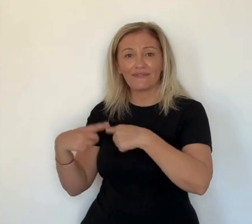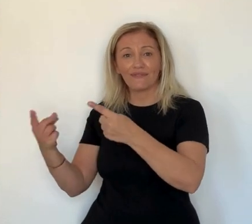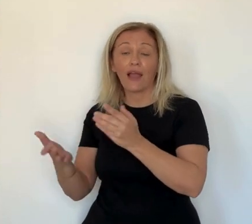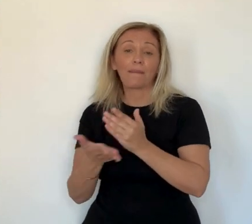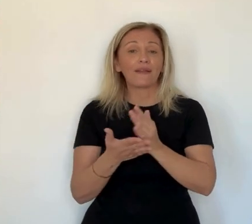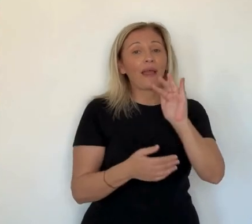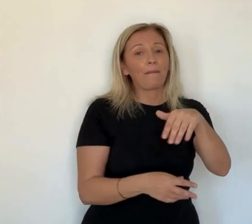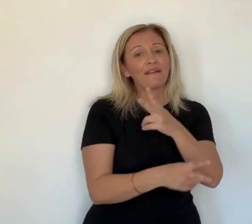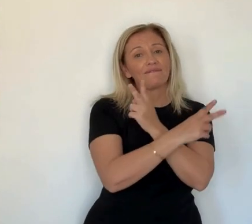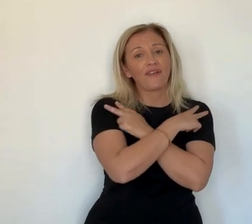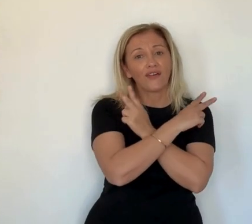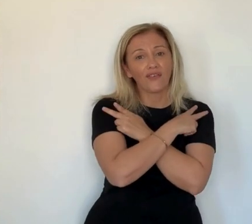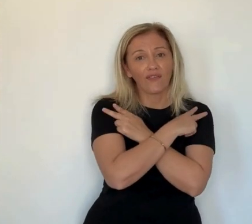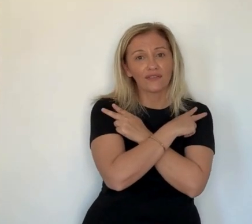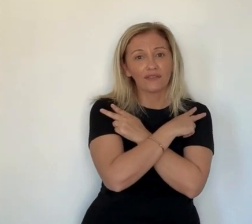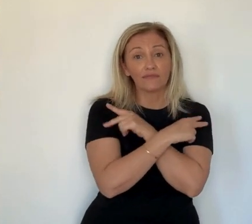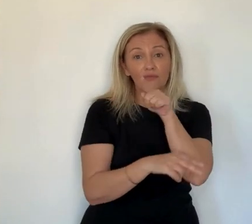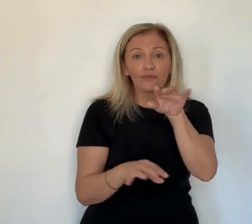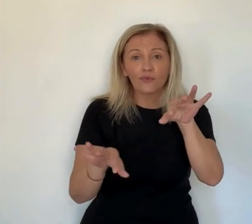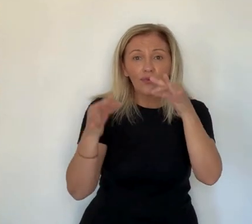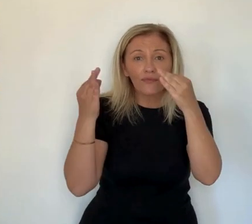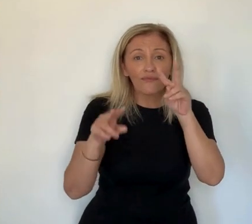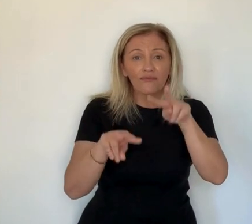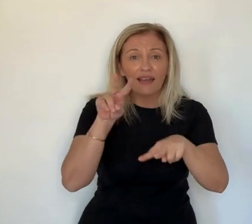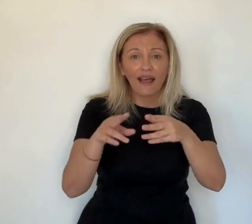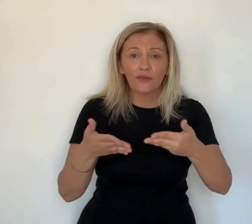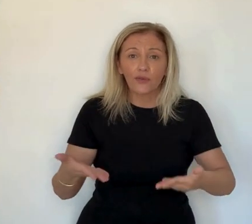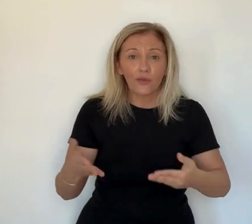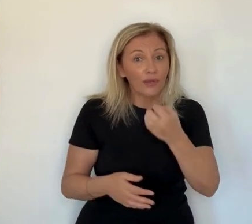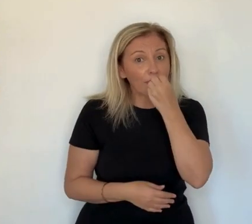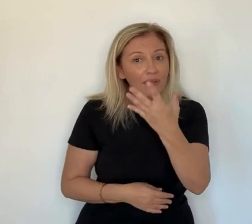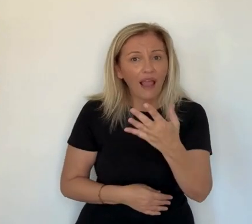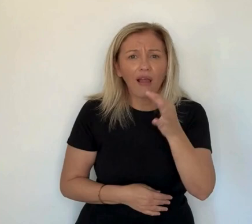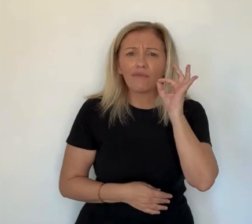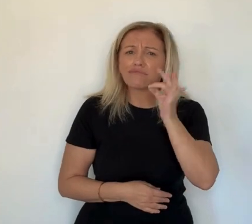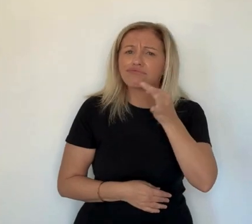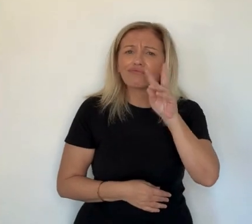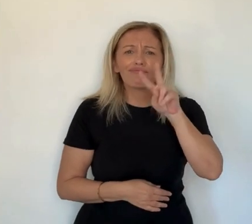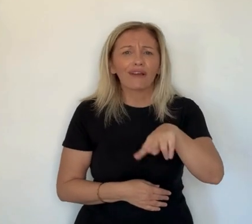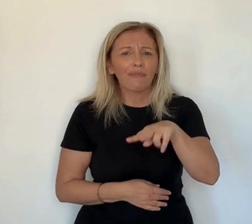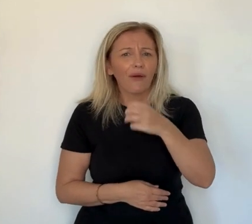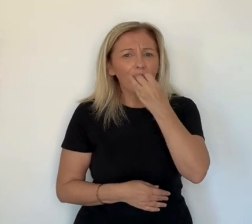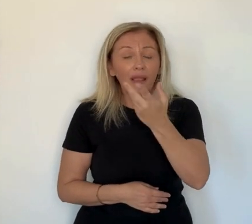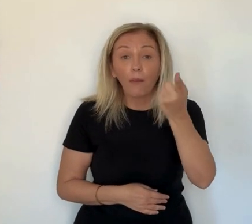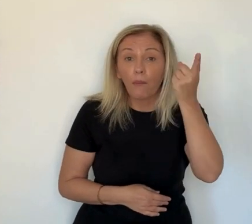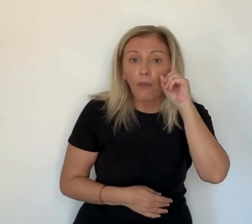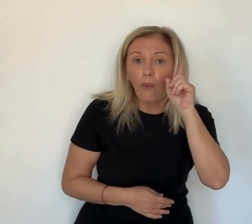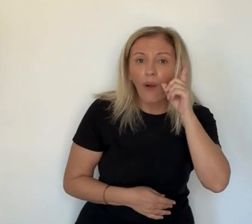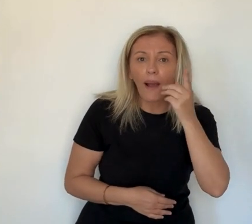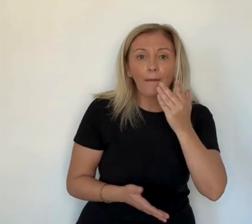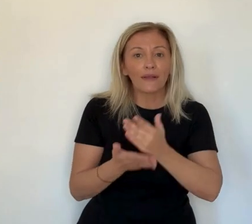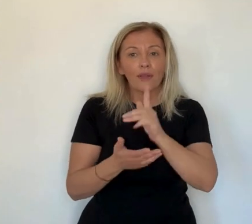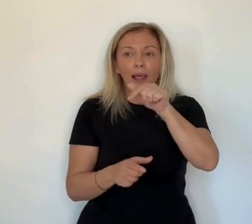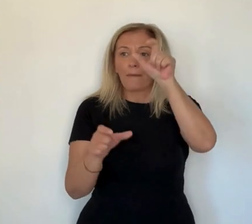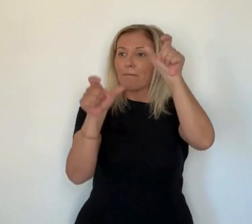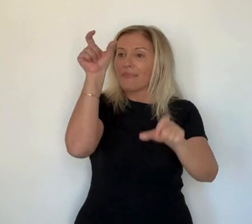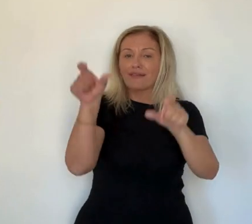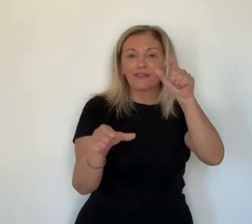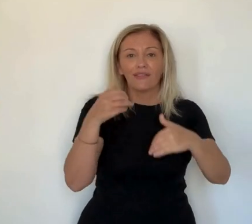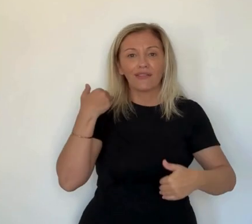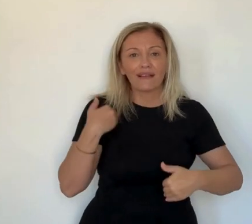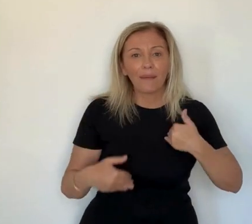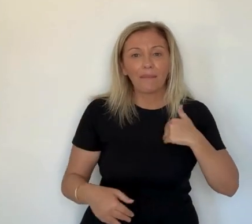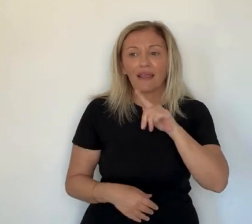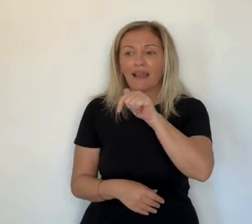pour le concert, le matin je pêche pour les vacances. Tu trouves ça bien ce village aujourd'hui ? Ah oui, c'est